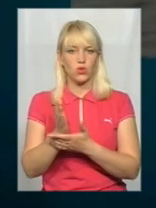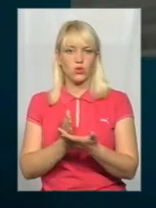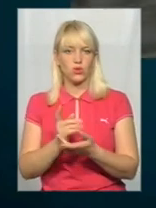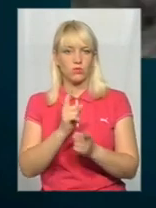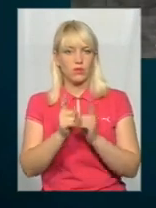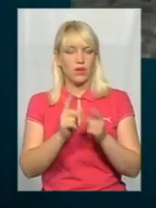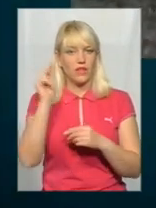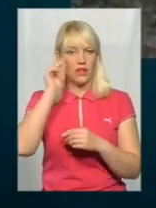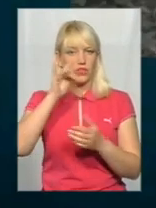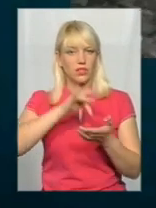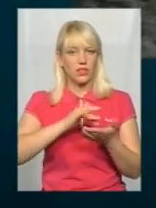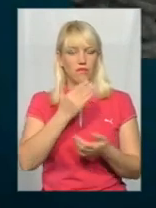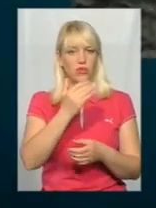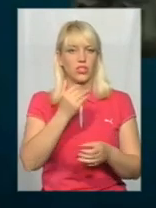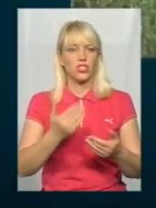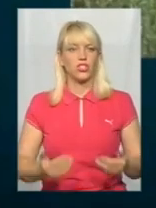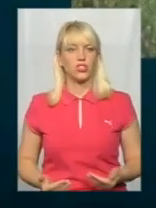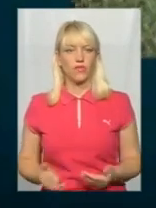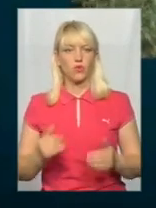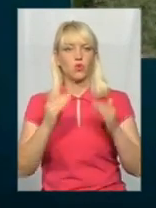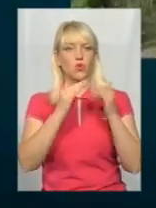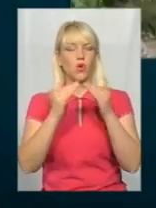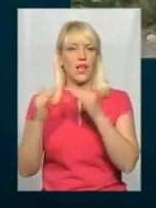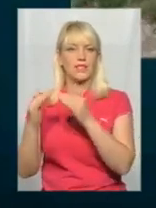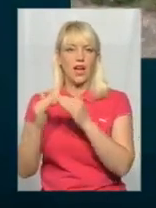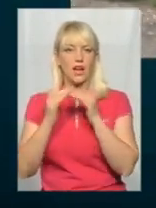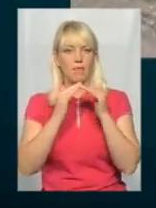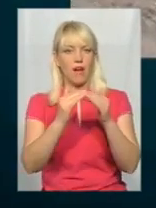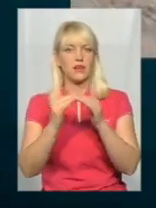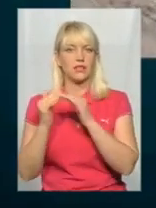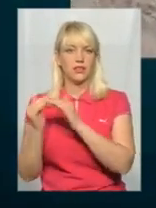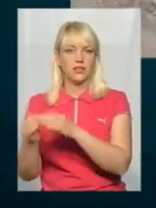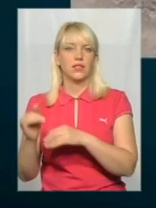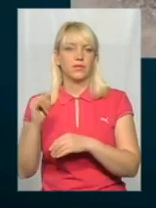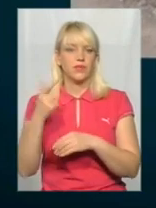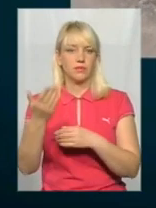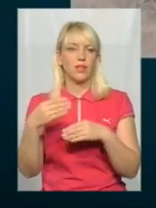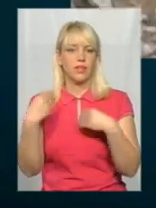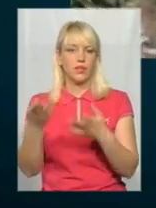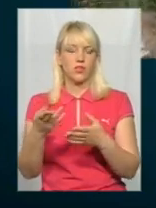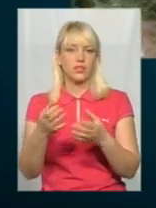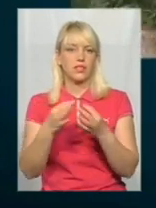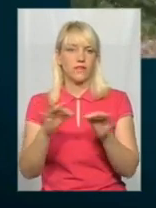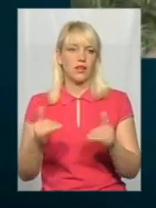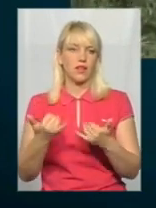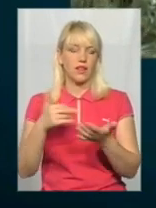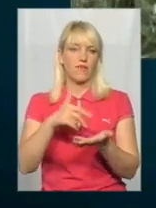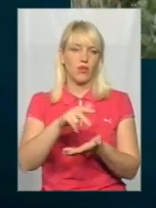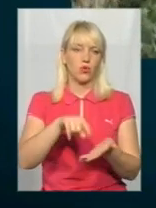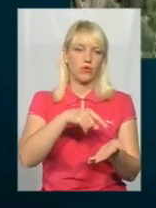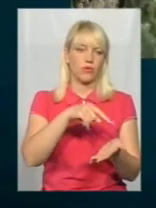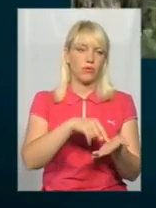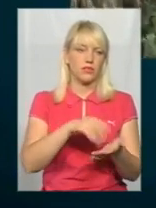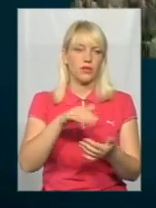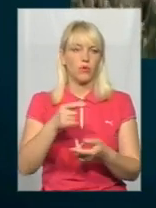навчальному центрі вони живуть в казармах, вони, надається їм звільнення для виходу в місто, потім вони